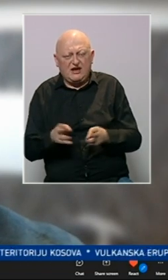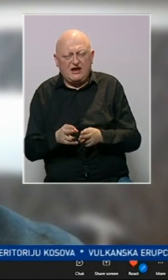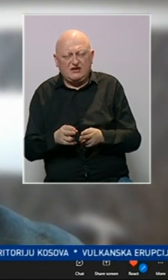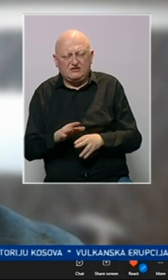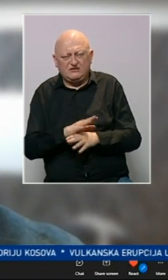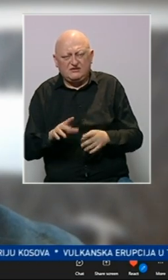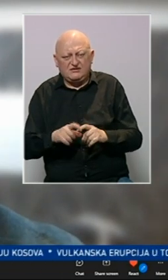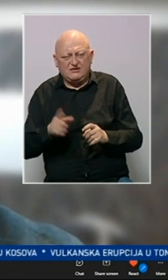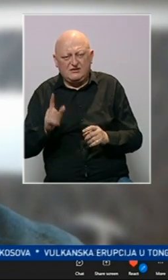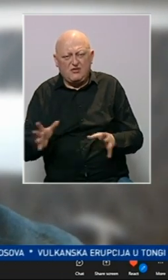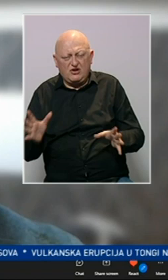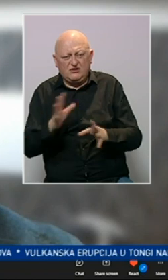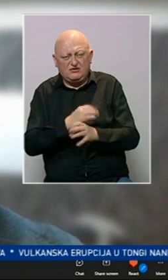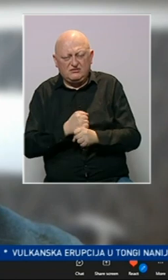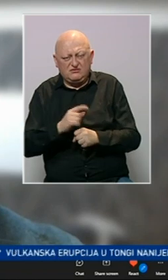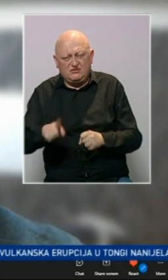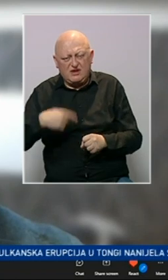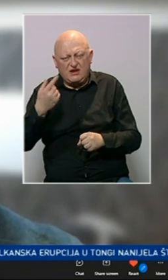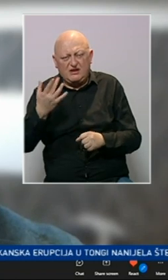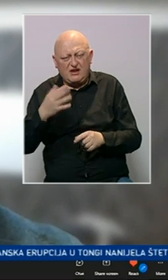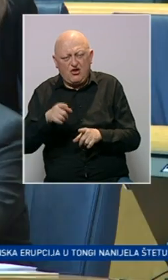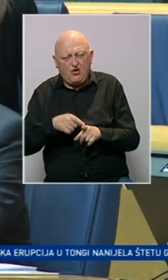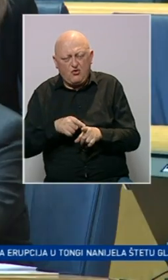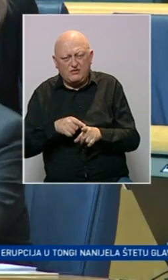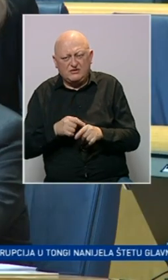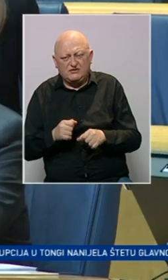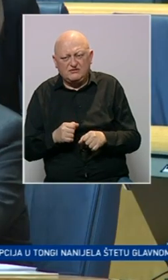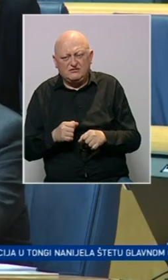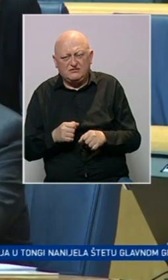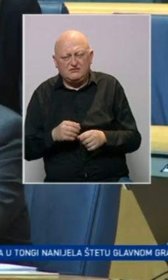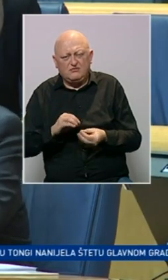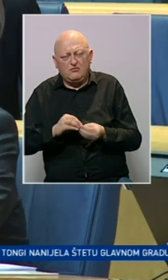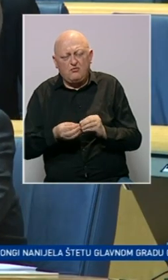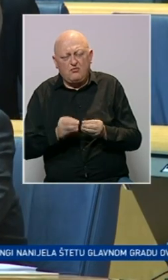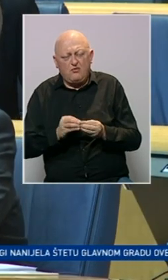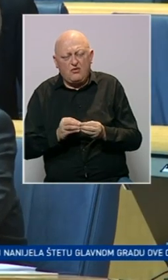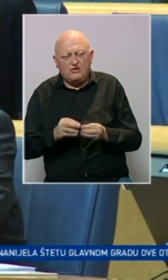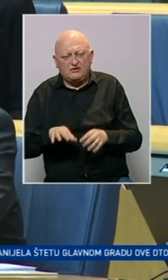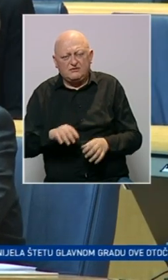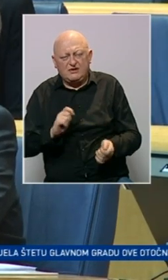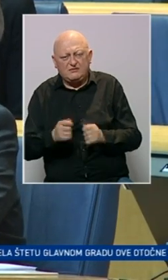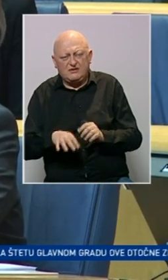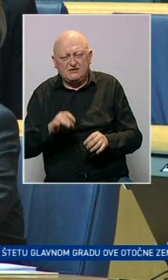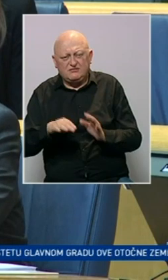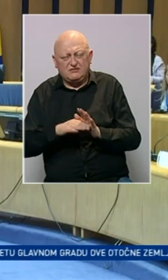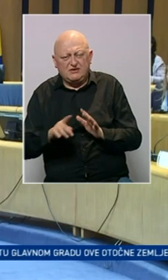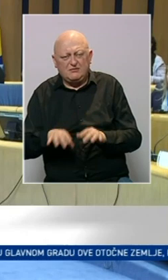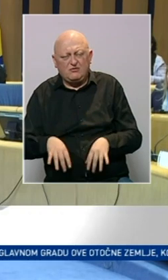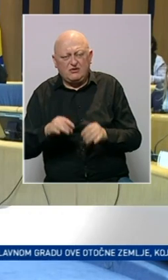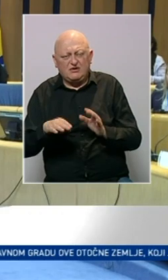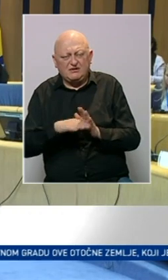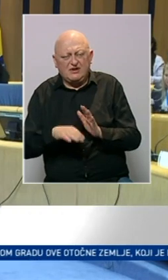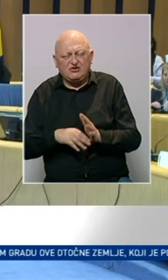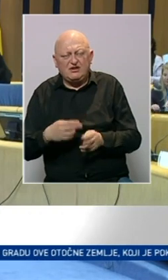dakle da se sve stvari moraju završiti u narednih nekoliko mjesecu. Hronični problemi izmjena izbornog zakonodavstva i nepronalaženje